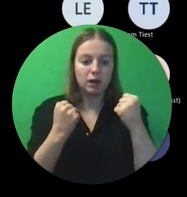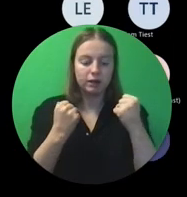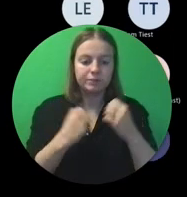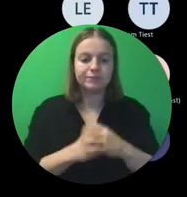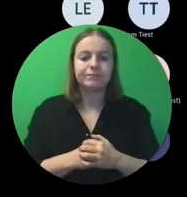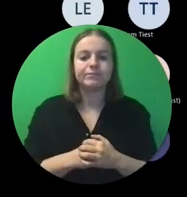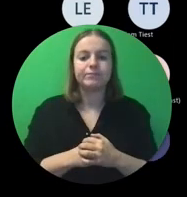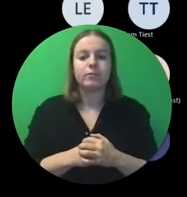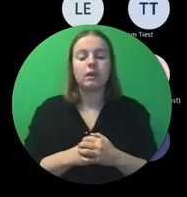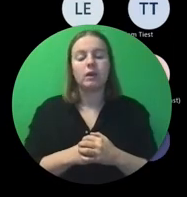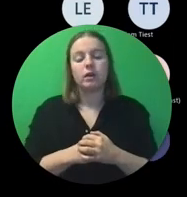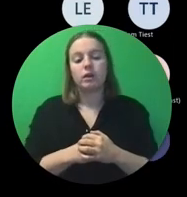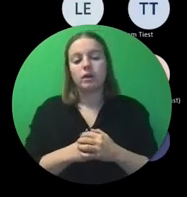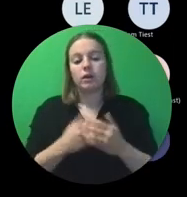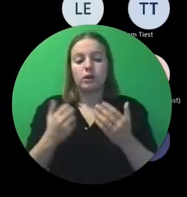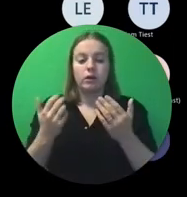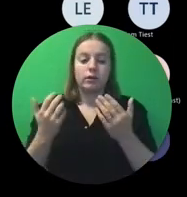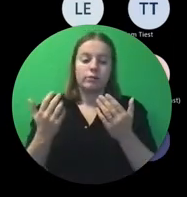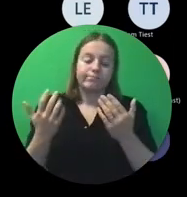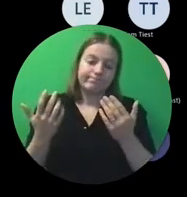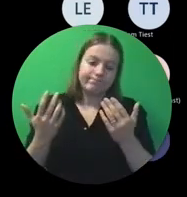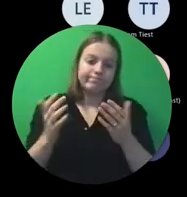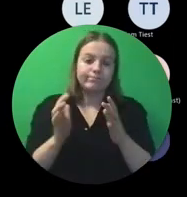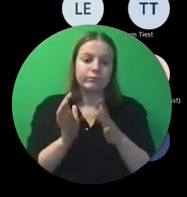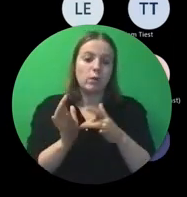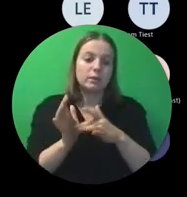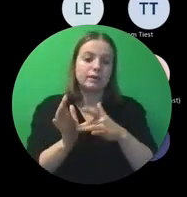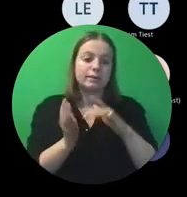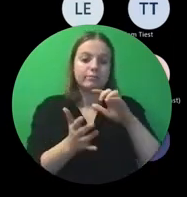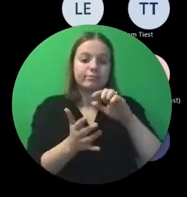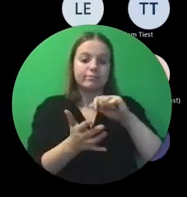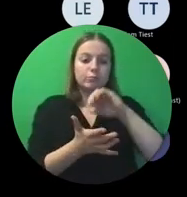Nu ook weer omdat dat budget heel erg, ja,